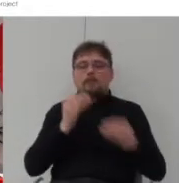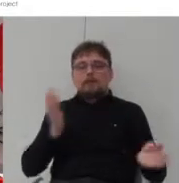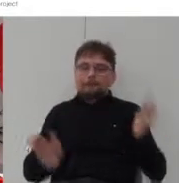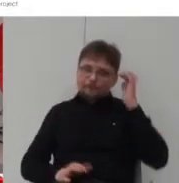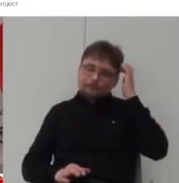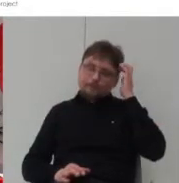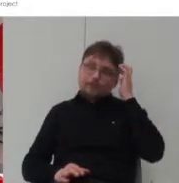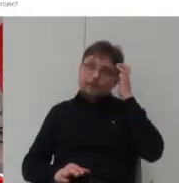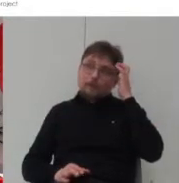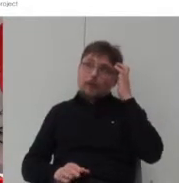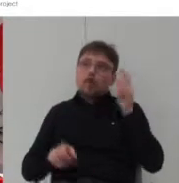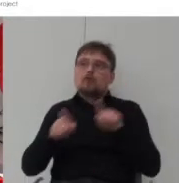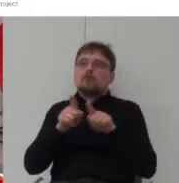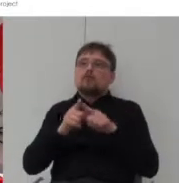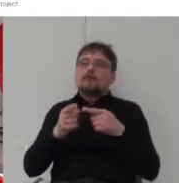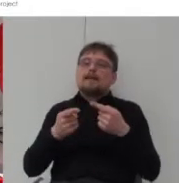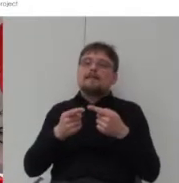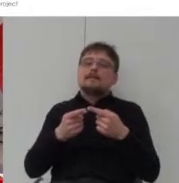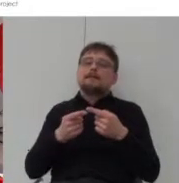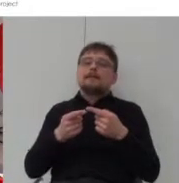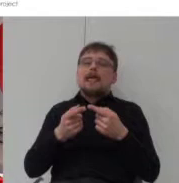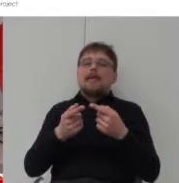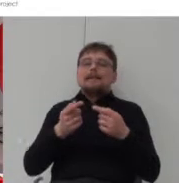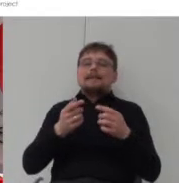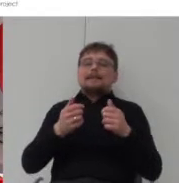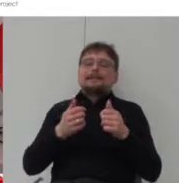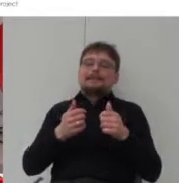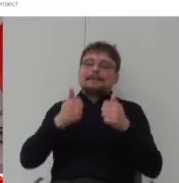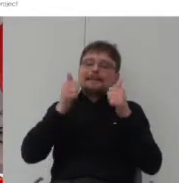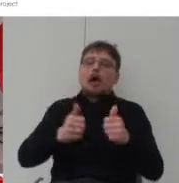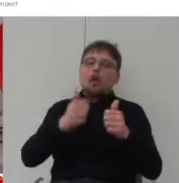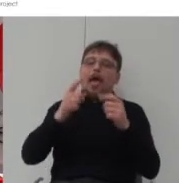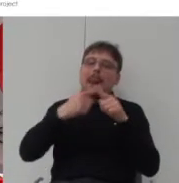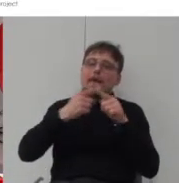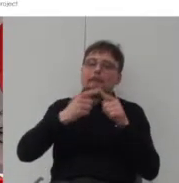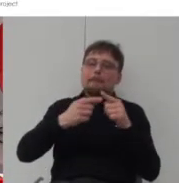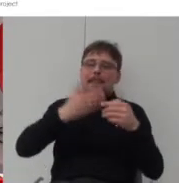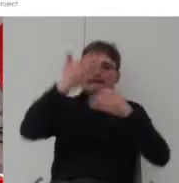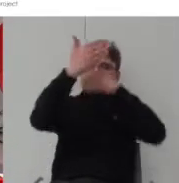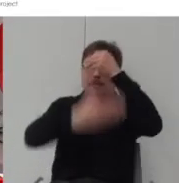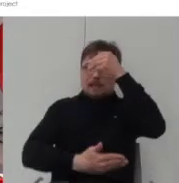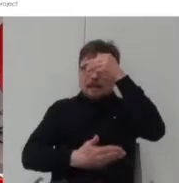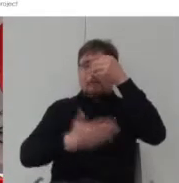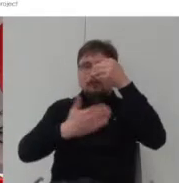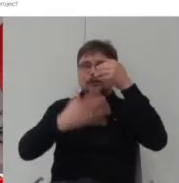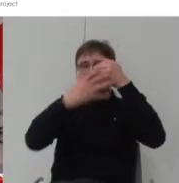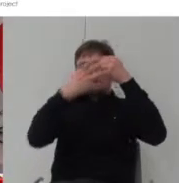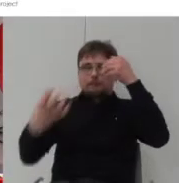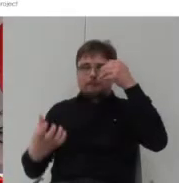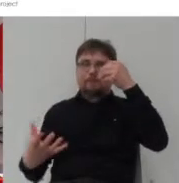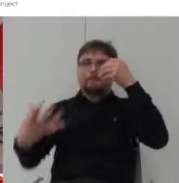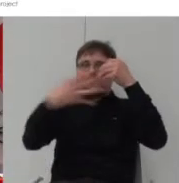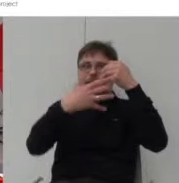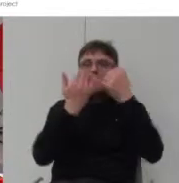prefabrykowana fasada pozwala na demontaż późniejszy i zmodyfikowanie tego programu mieszkania więc